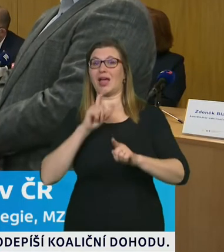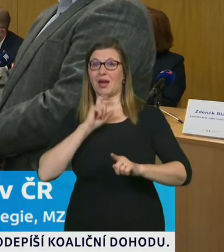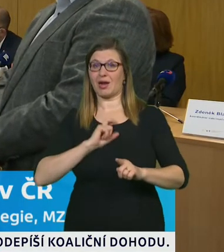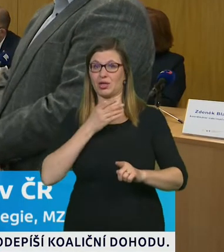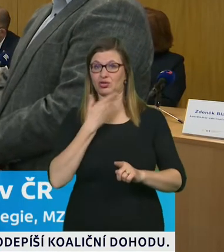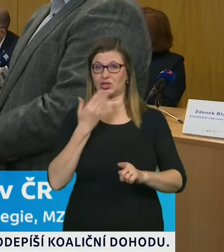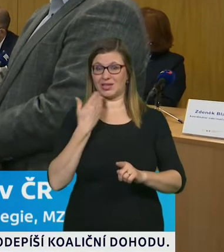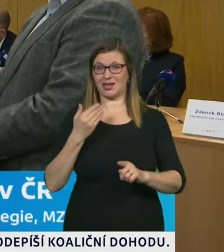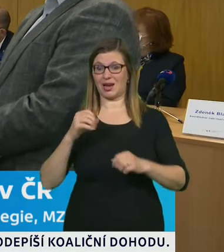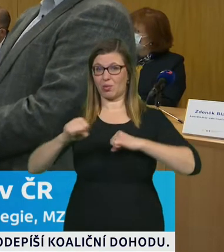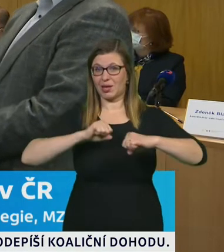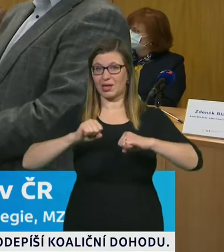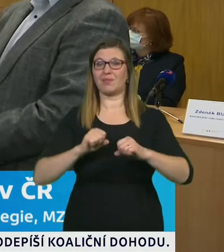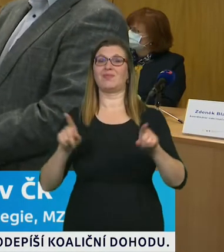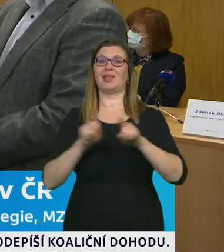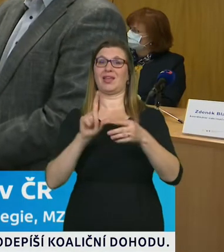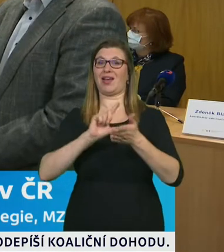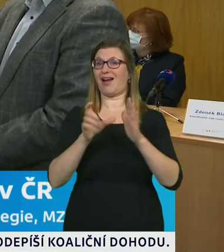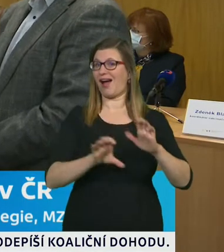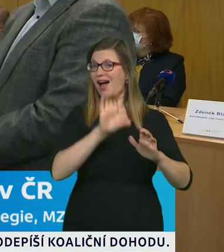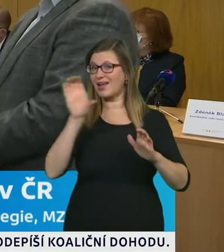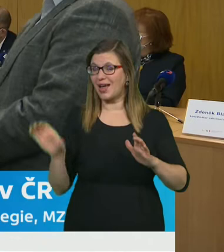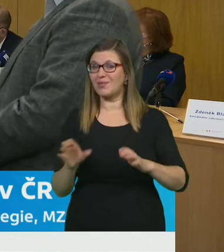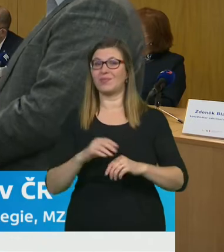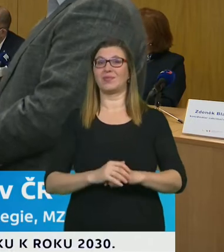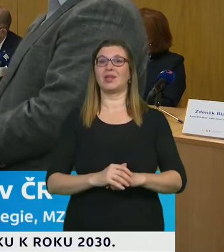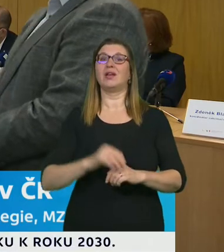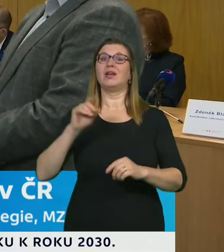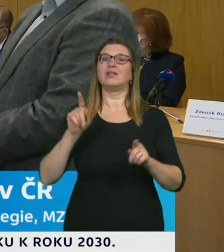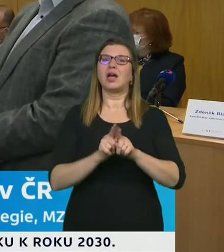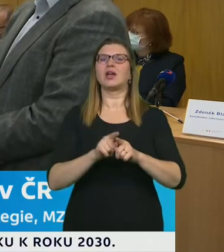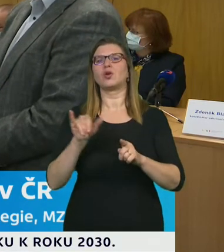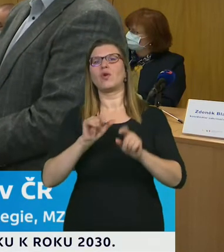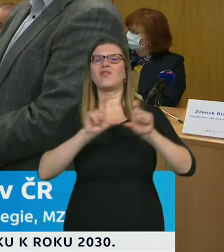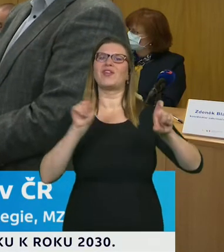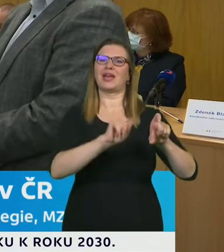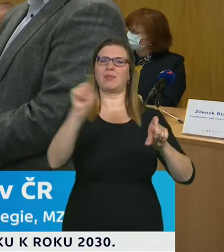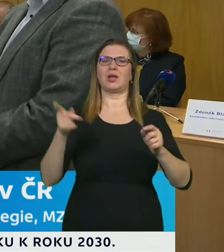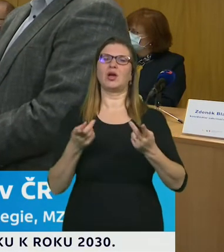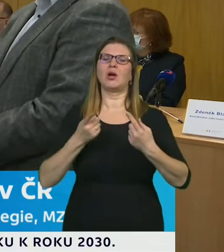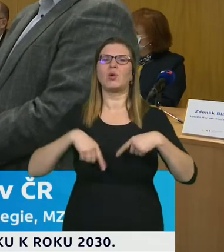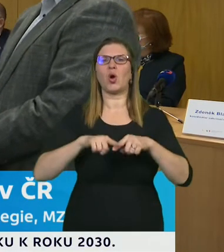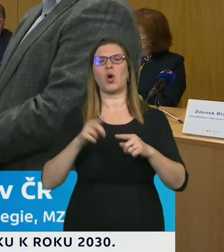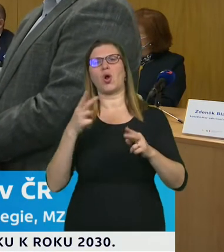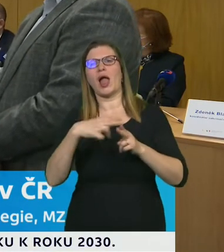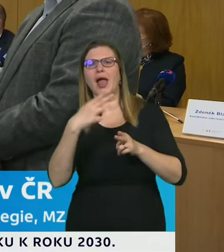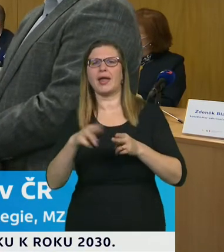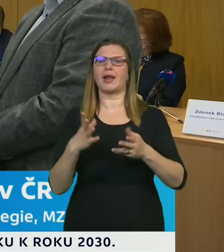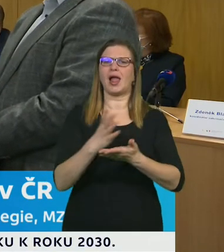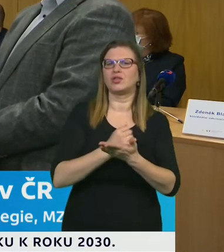distributoři speciálního zdravotnického materiálu léčiv zdravotnických prostředků jsou to v rámci